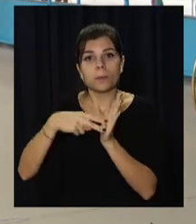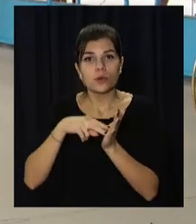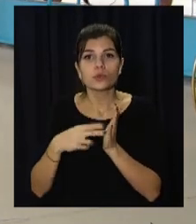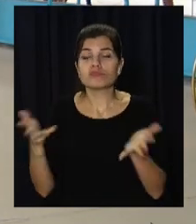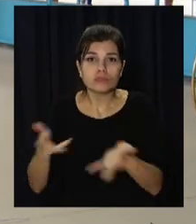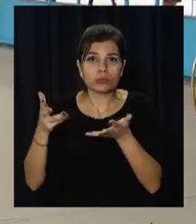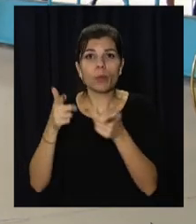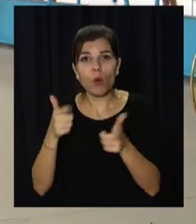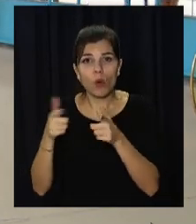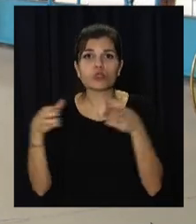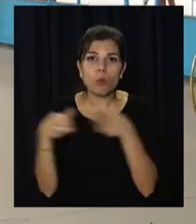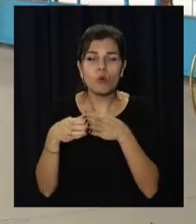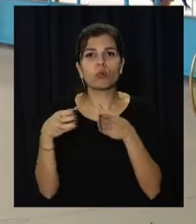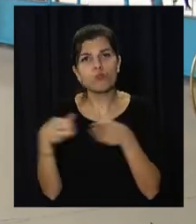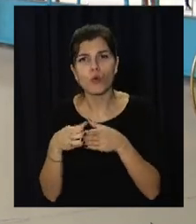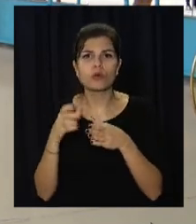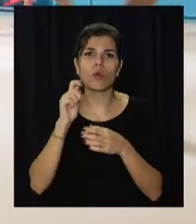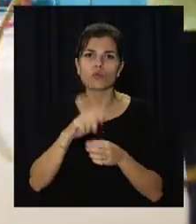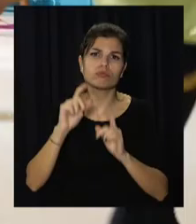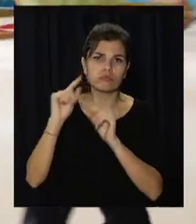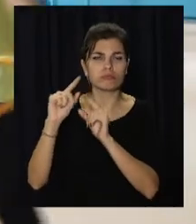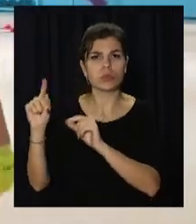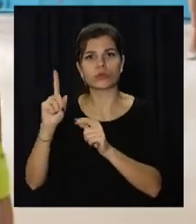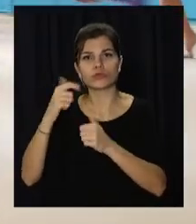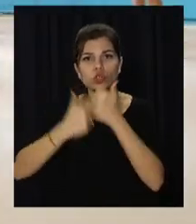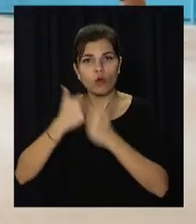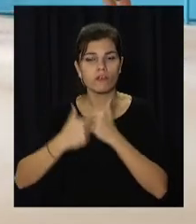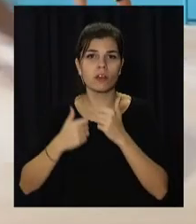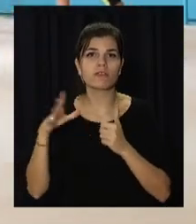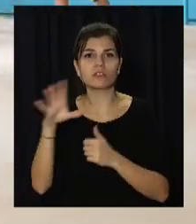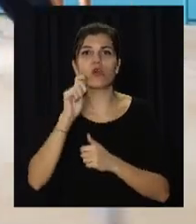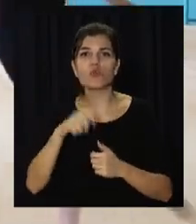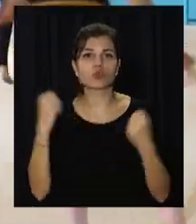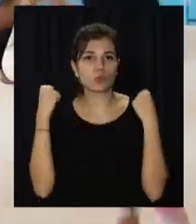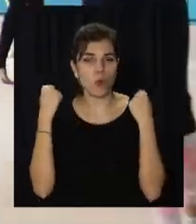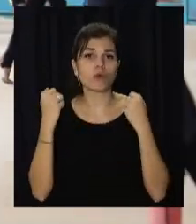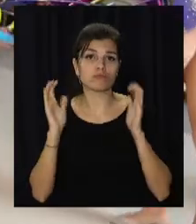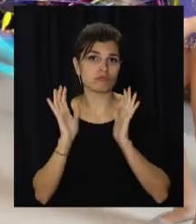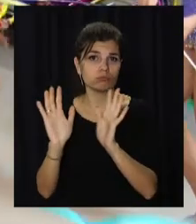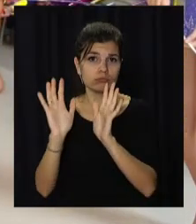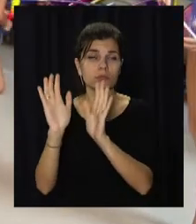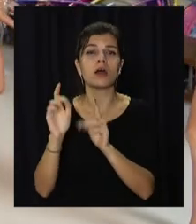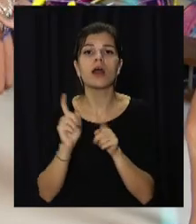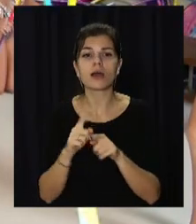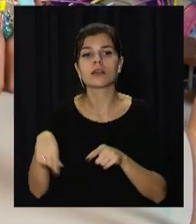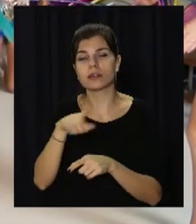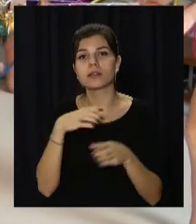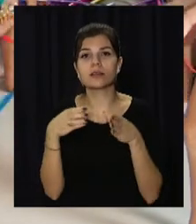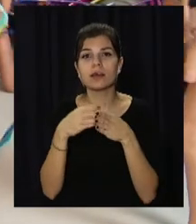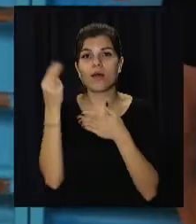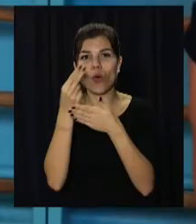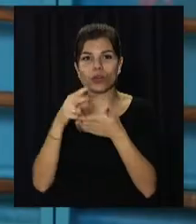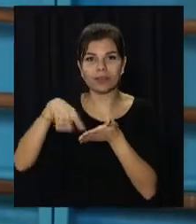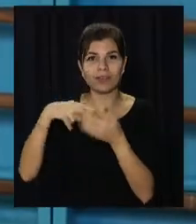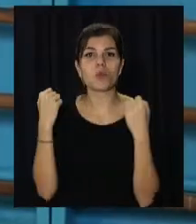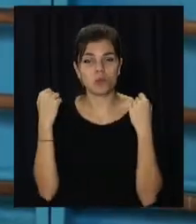сприяти підготовці збірних команд області забезпеченню їх на офіційних всеукраїнських спортивних змаганнях. В обласній федерації художня гімнастика